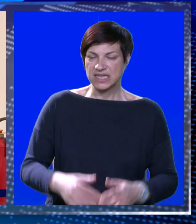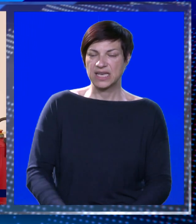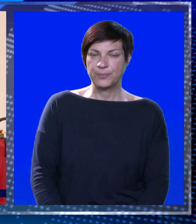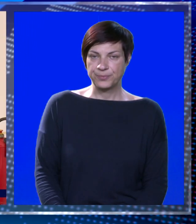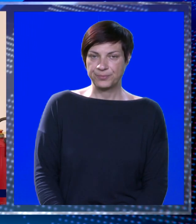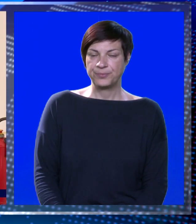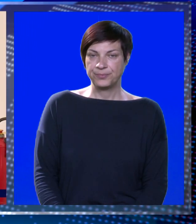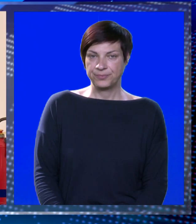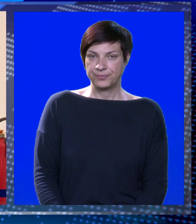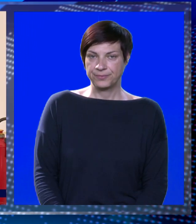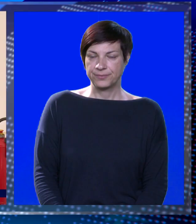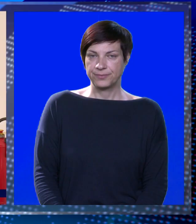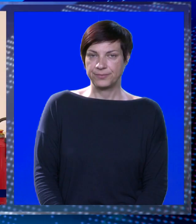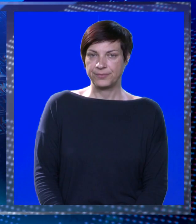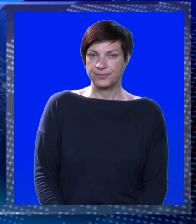diskriminacije.